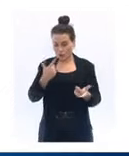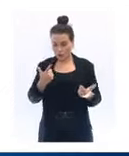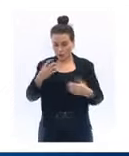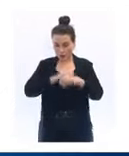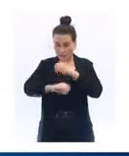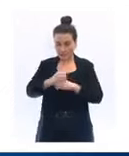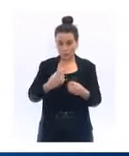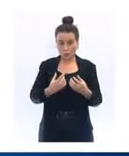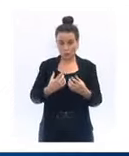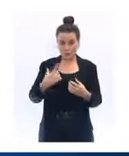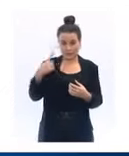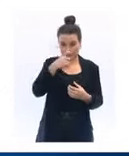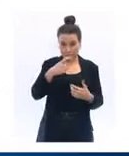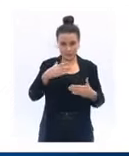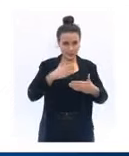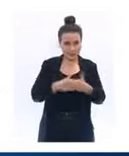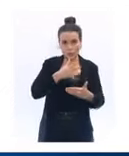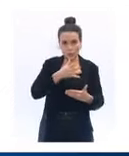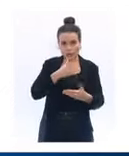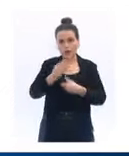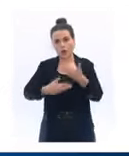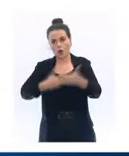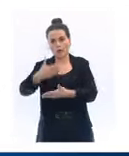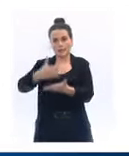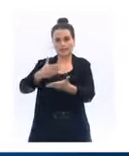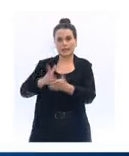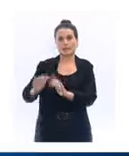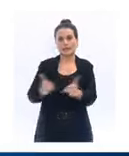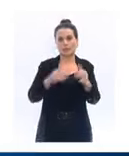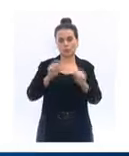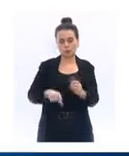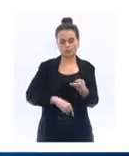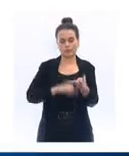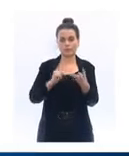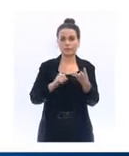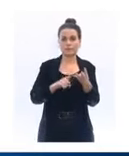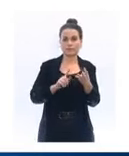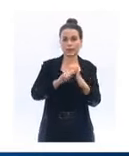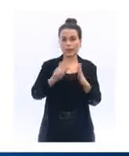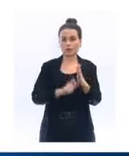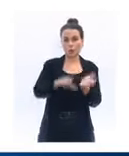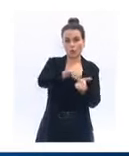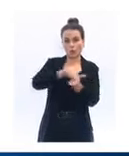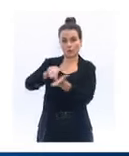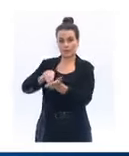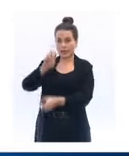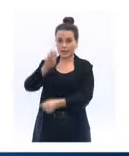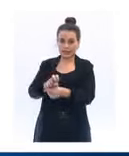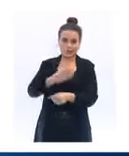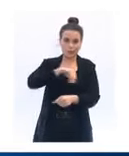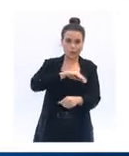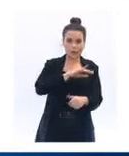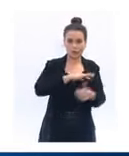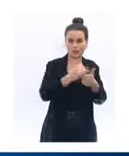des temps de pause en classe. Enfin, en quatrième lieu, la restauration scolaire est maintenue, pour des raisons sociales en particulier,